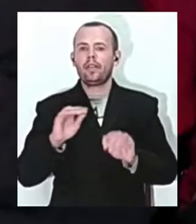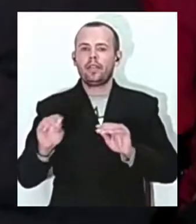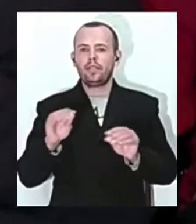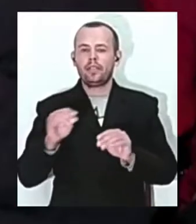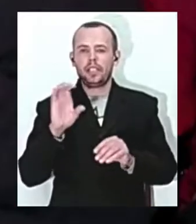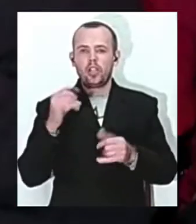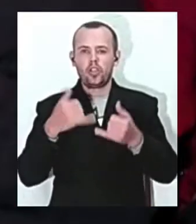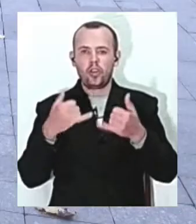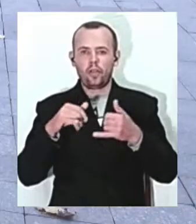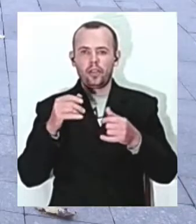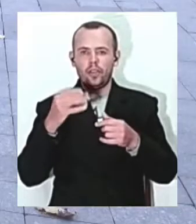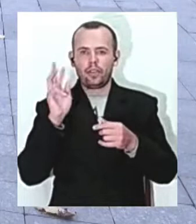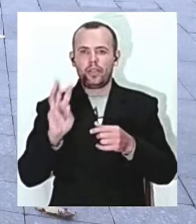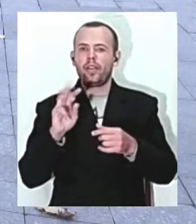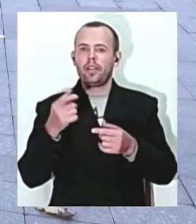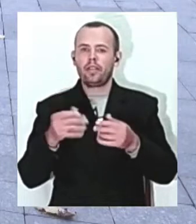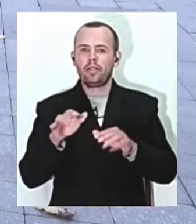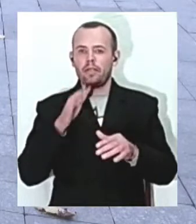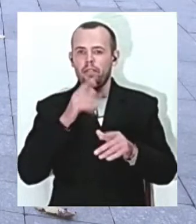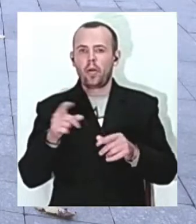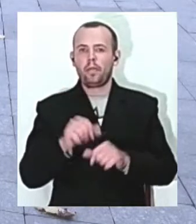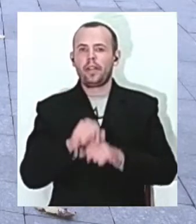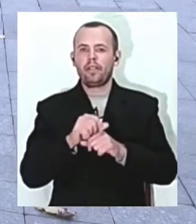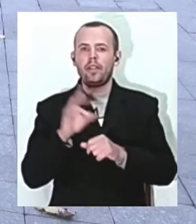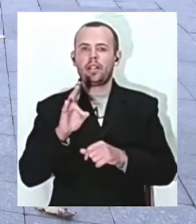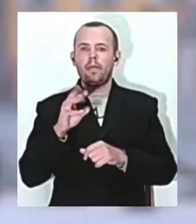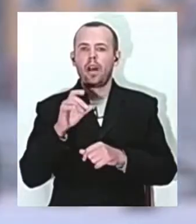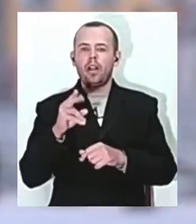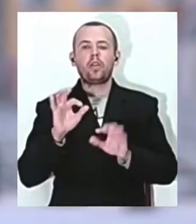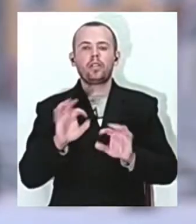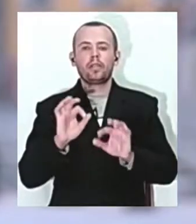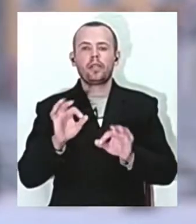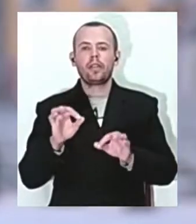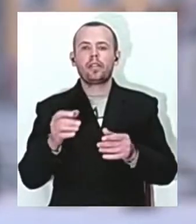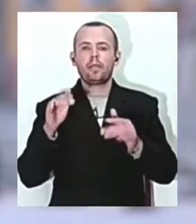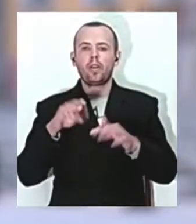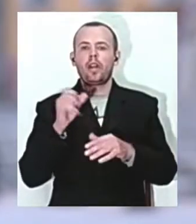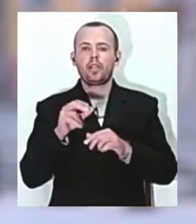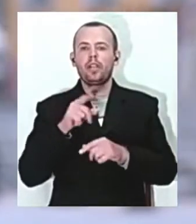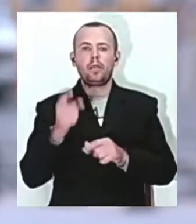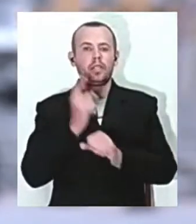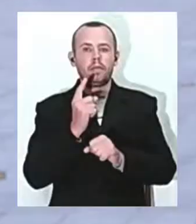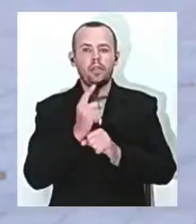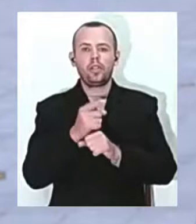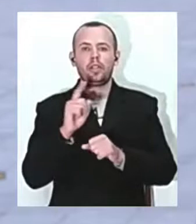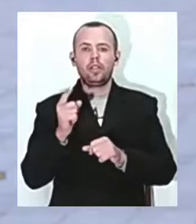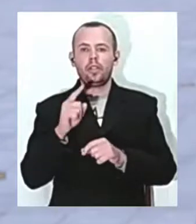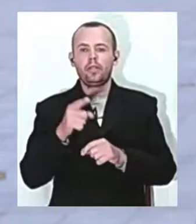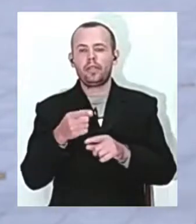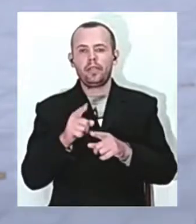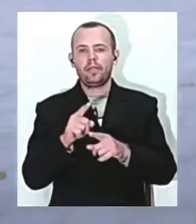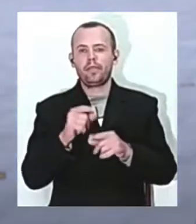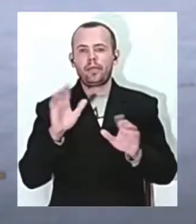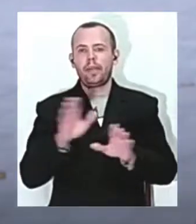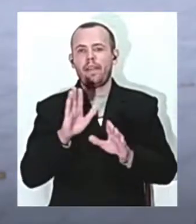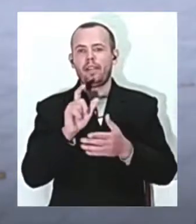грали на ньому під час мітингів. Наталя Михайленко розповіла, збиратися на акції їм забороняли. Тому мітингарі виходили і співали пісні. Я ніколи не